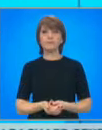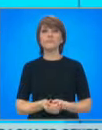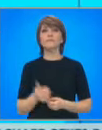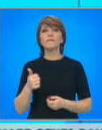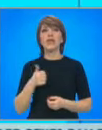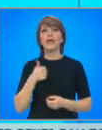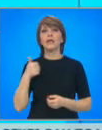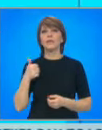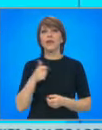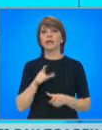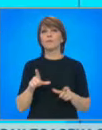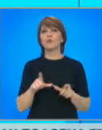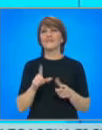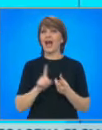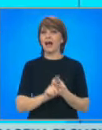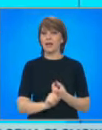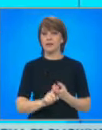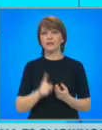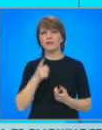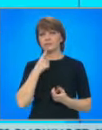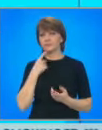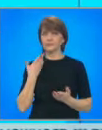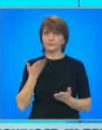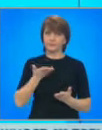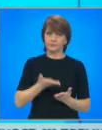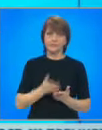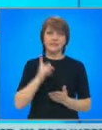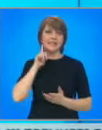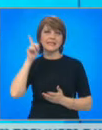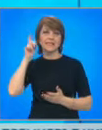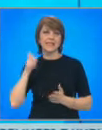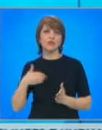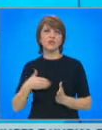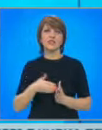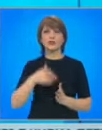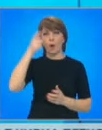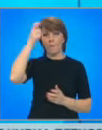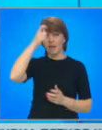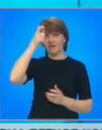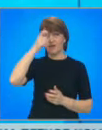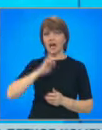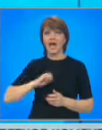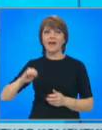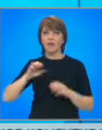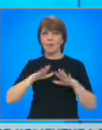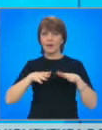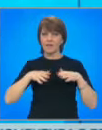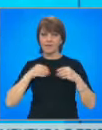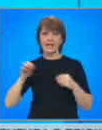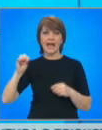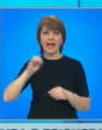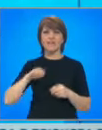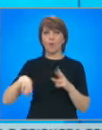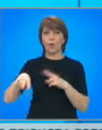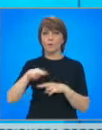Лидерът на ДПСМ Остафак Радая заяви, че ще подадат сигнал срещу МВР до Европарламента и Еврокомисията заради